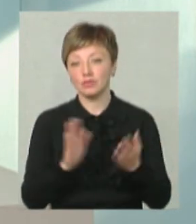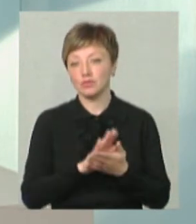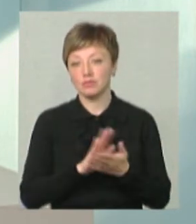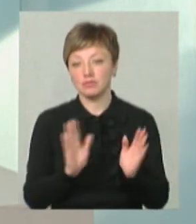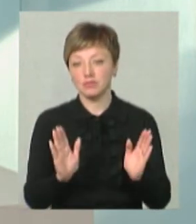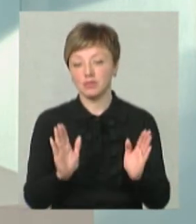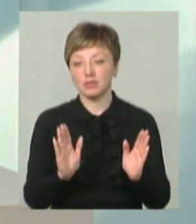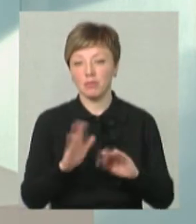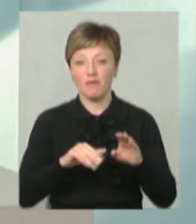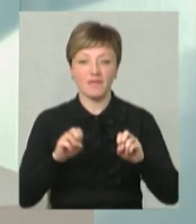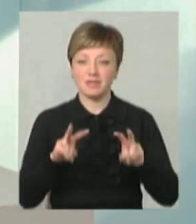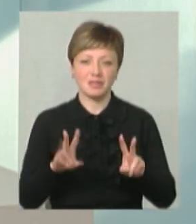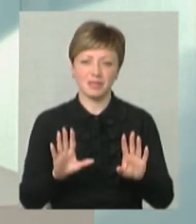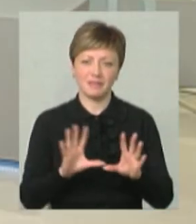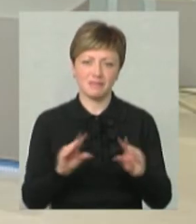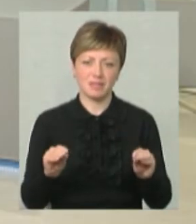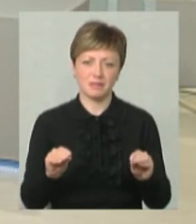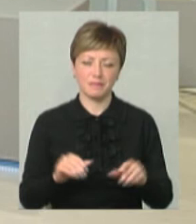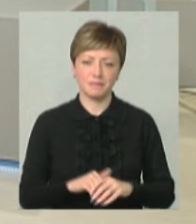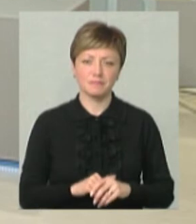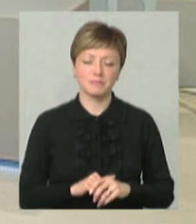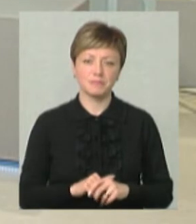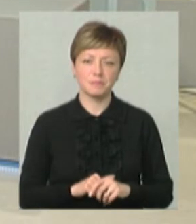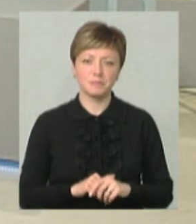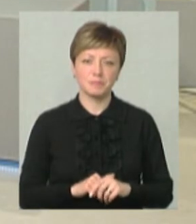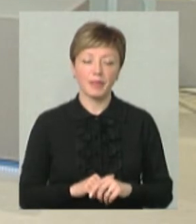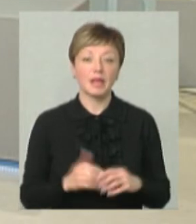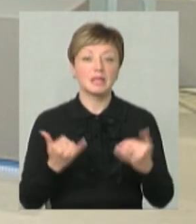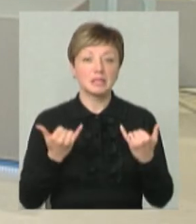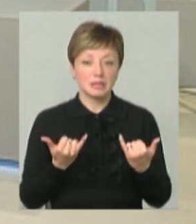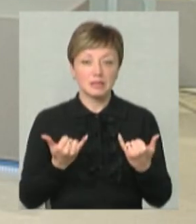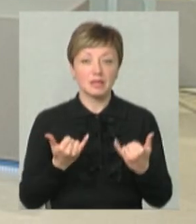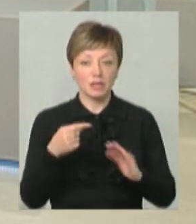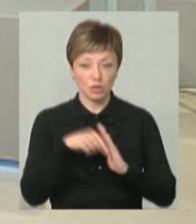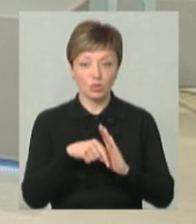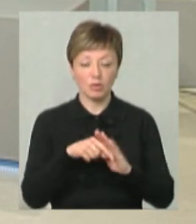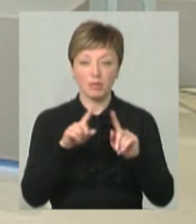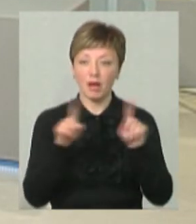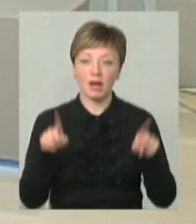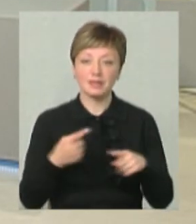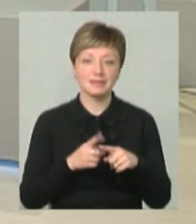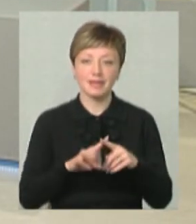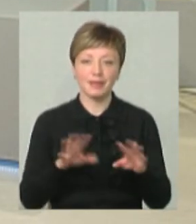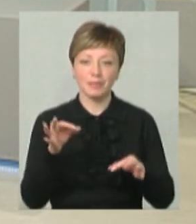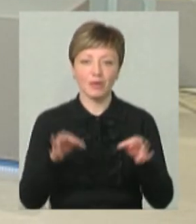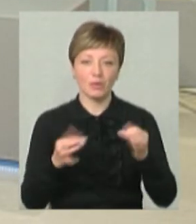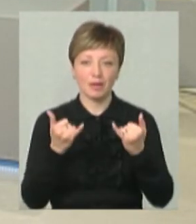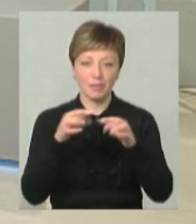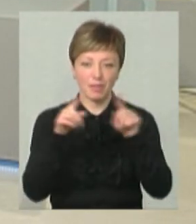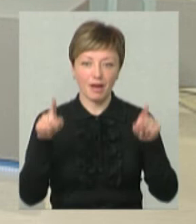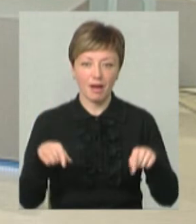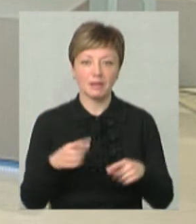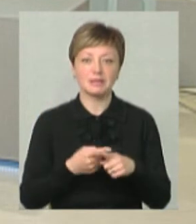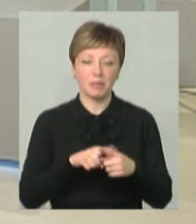професійне, і не більше. Ну, зараз роль плаката... Хоча це абсолютно неприродно для плакату.